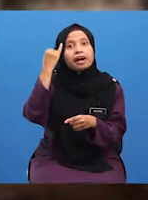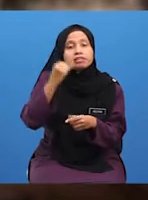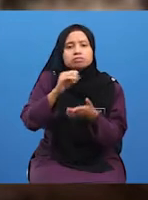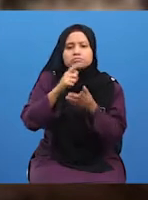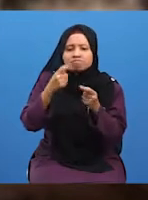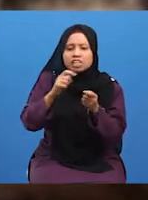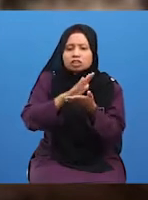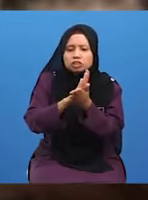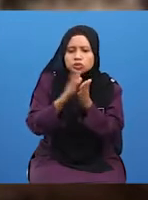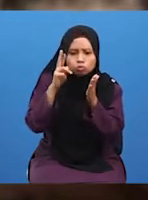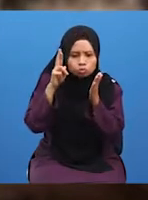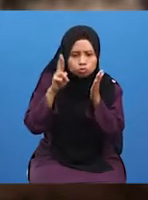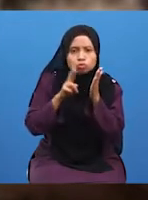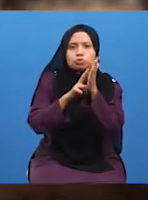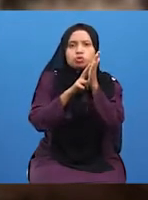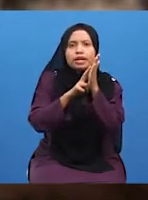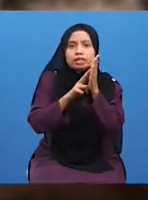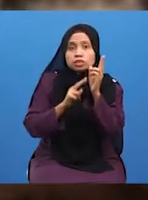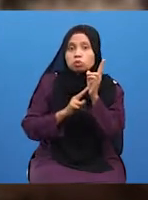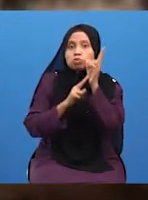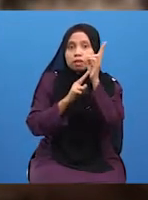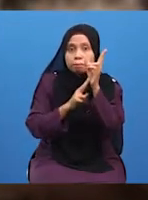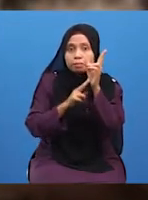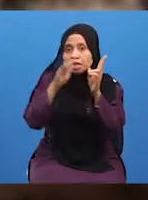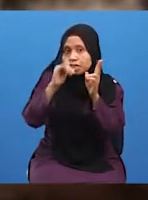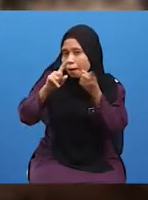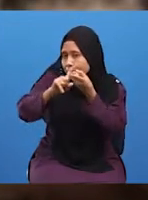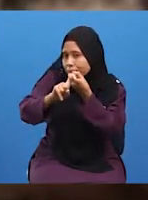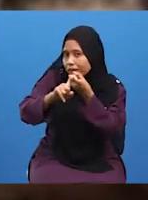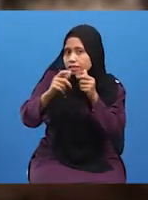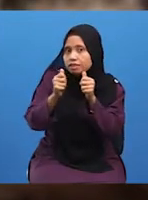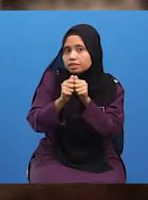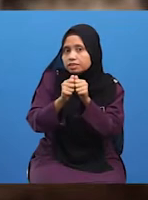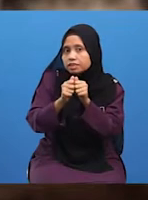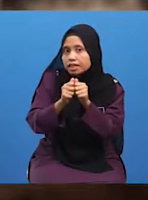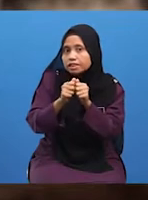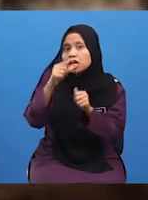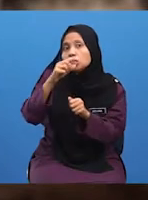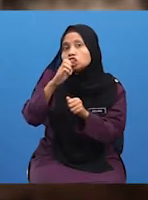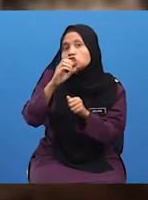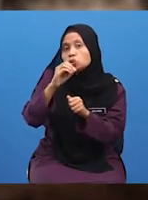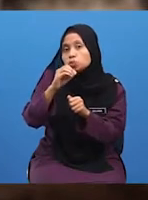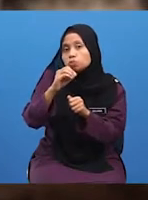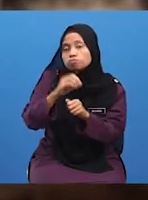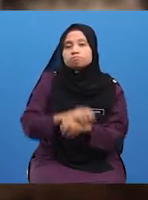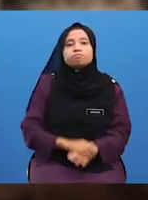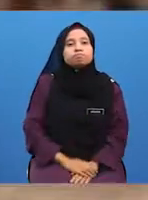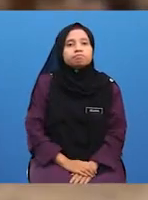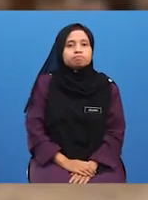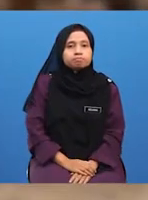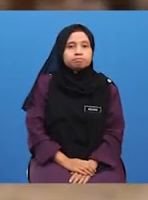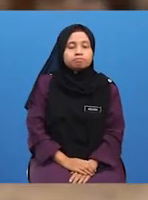dijadikan sumber rujukan terutamanya yang berkaitan dengan geografi dan pelayaran.